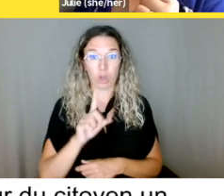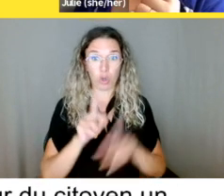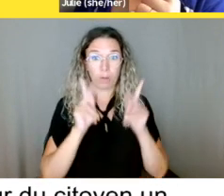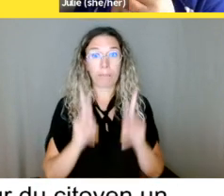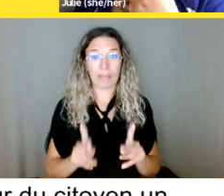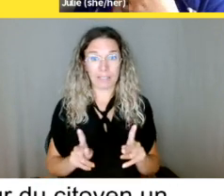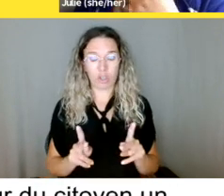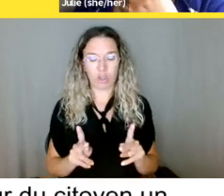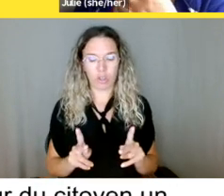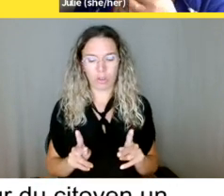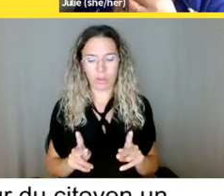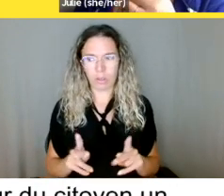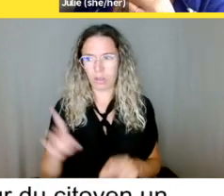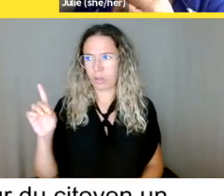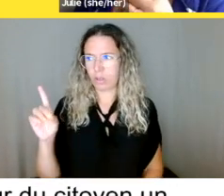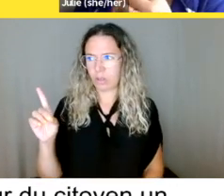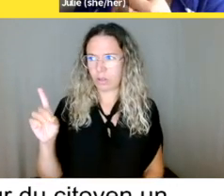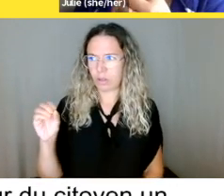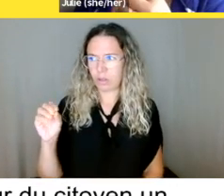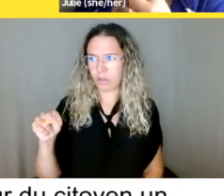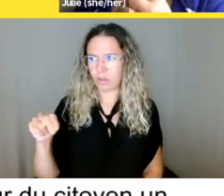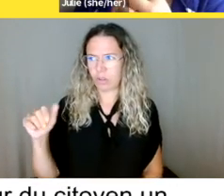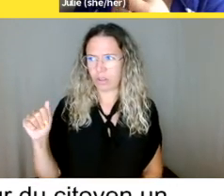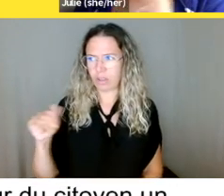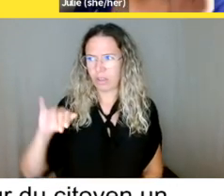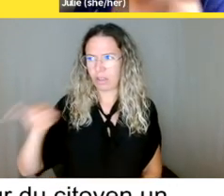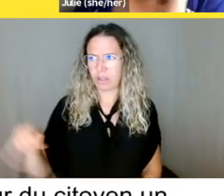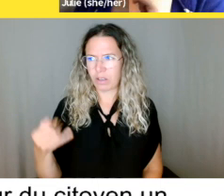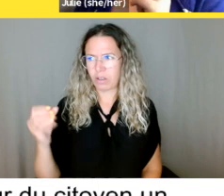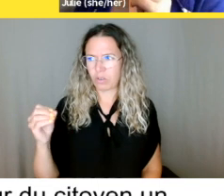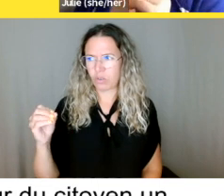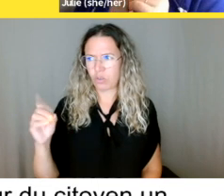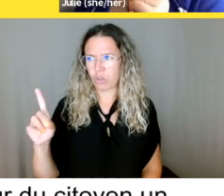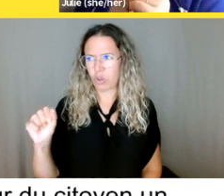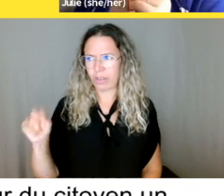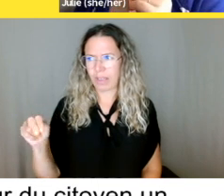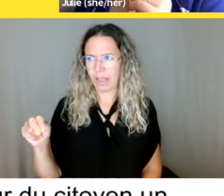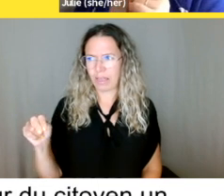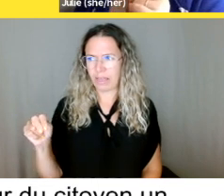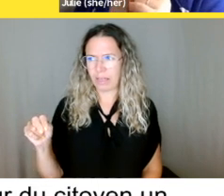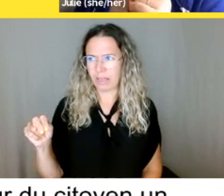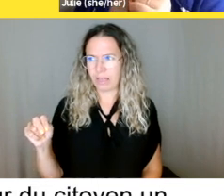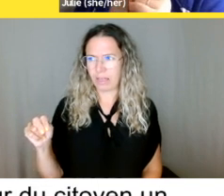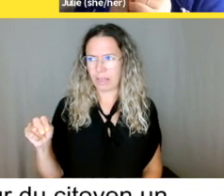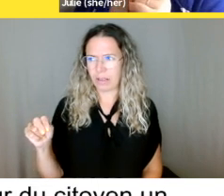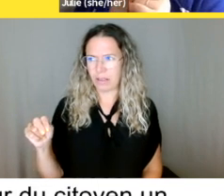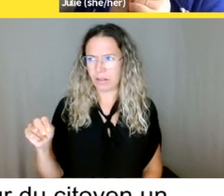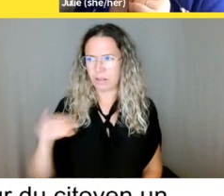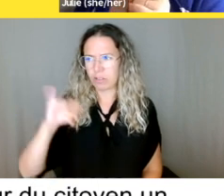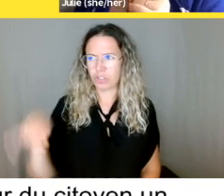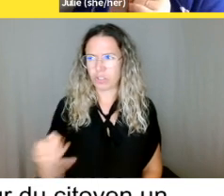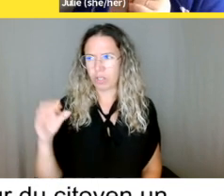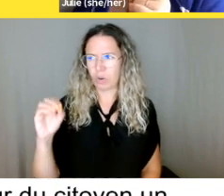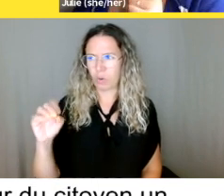s'il s appelée J-O-D-H-A-N, Véronique a déjà le lien pour le juge